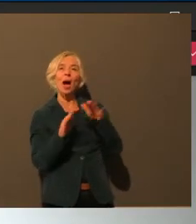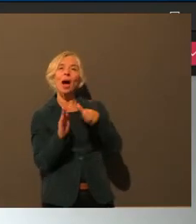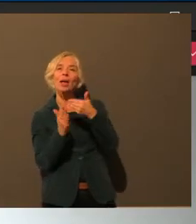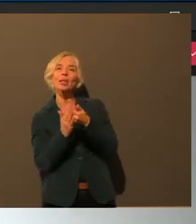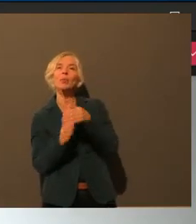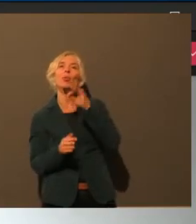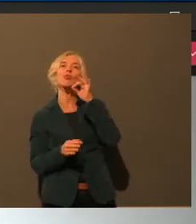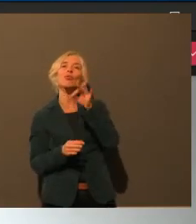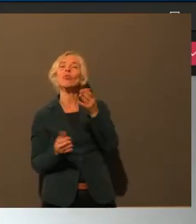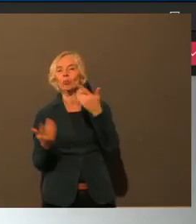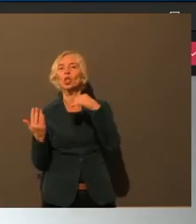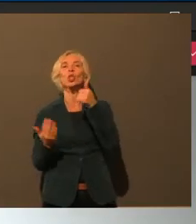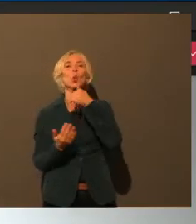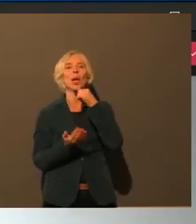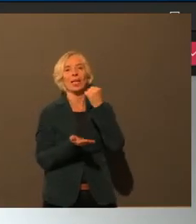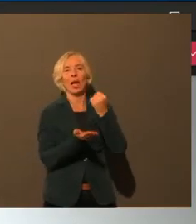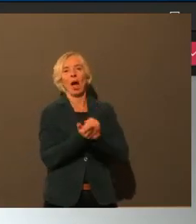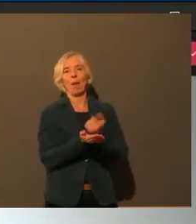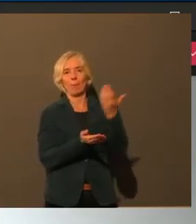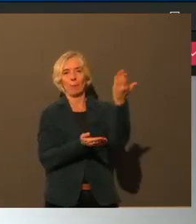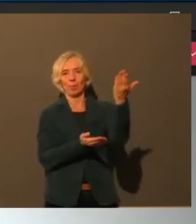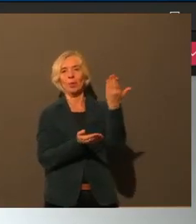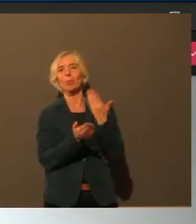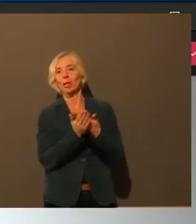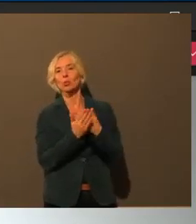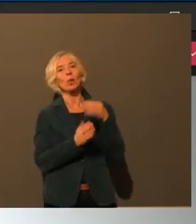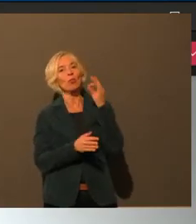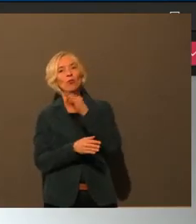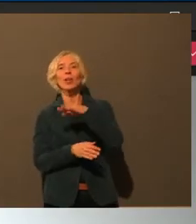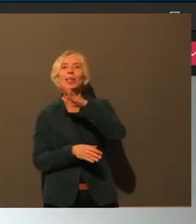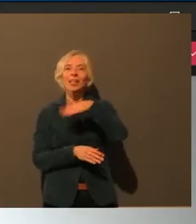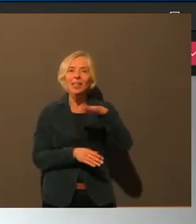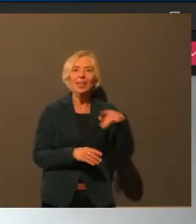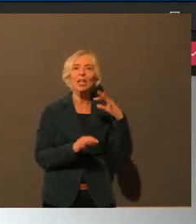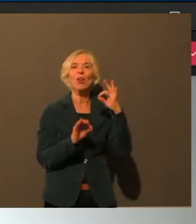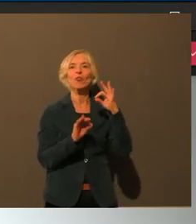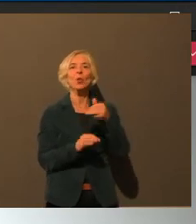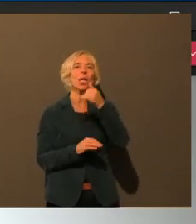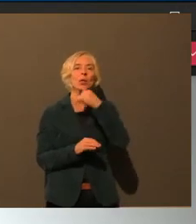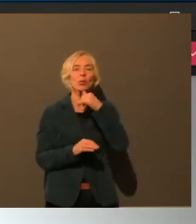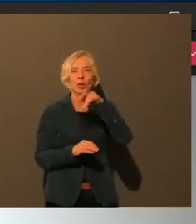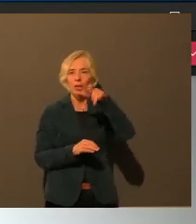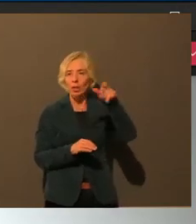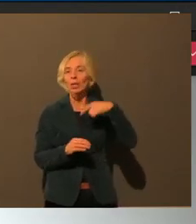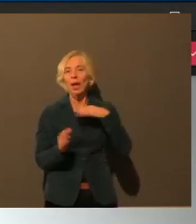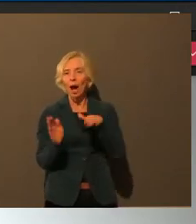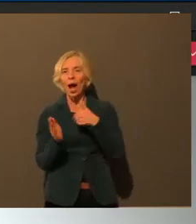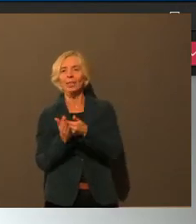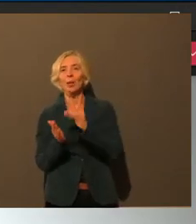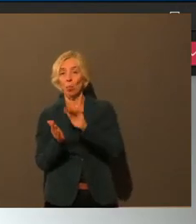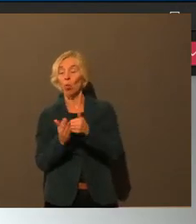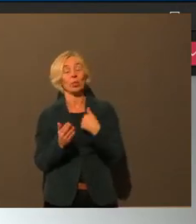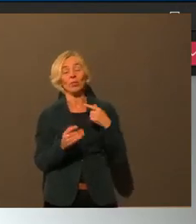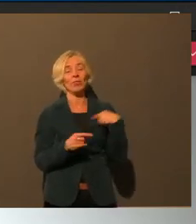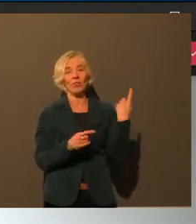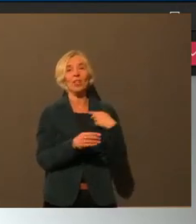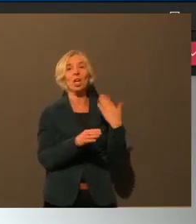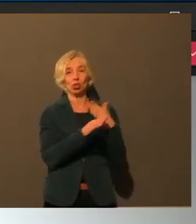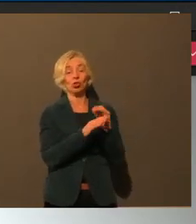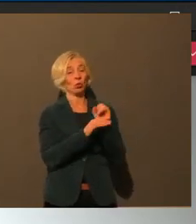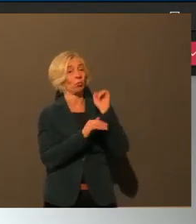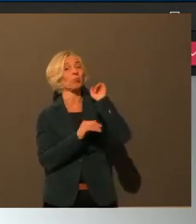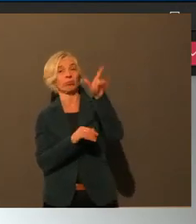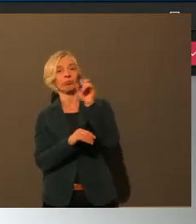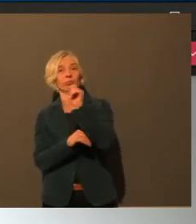da auf die Angebote hinweist, die wir dann auch entsprechend weiterreichen und weiterschicken. Gerade auch bei Thema häusliche